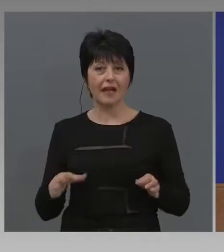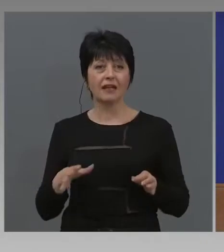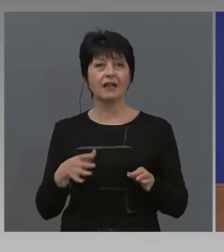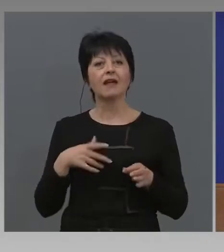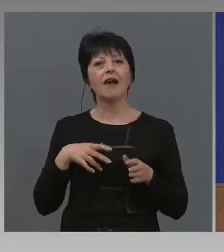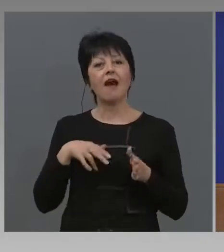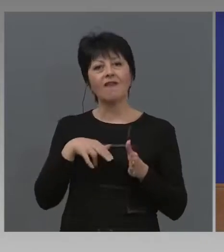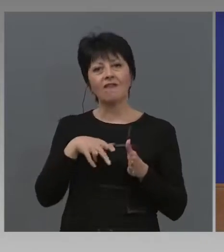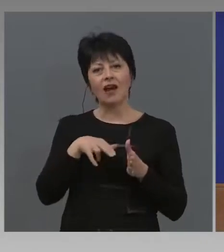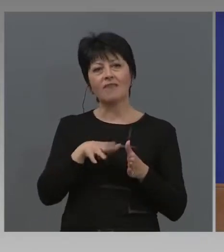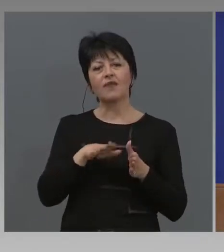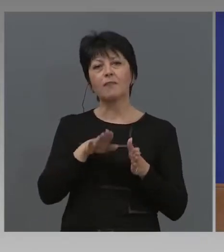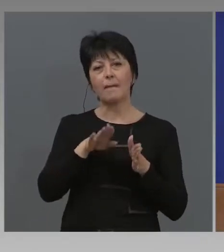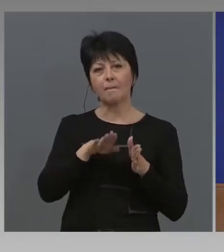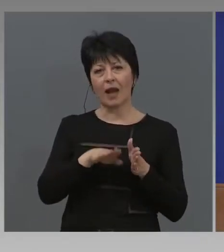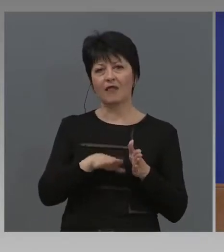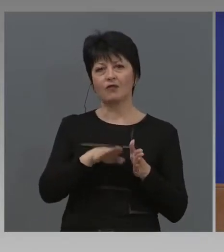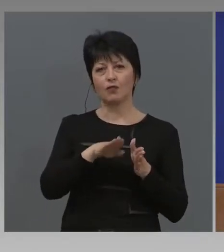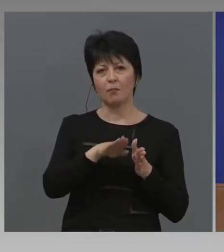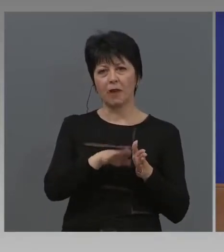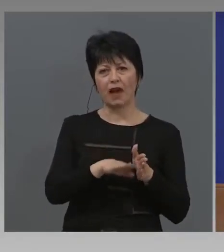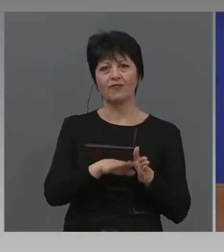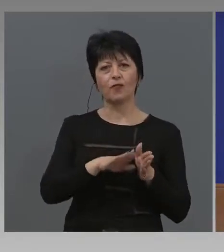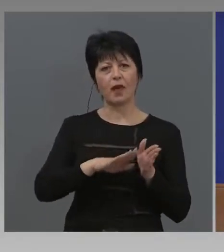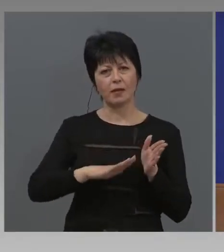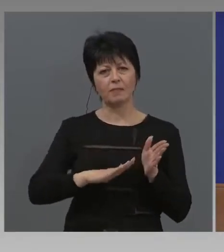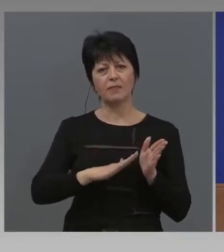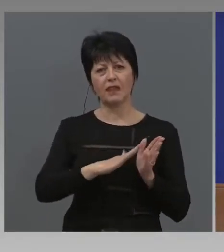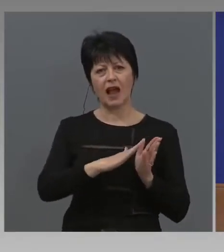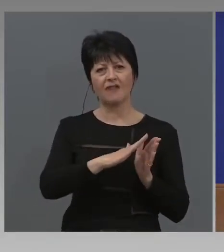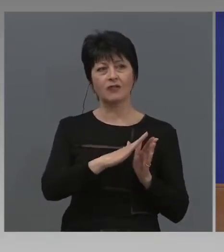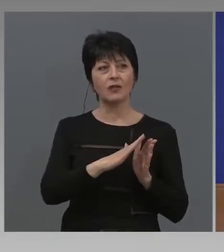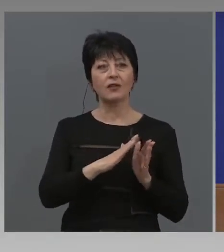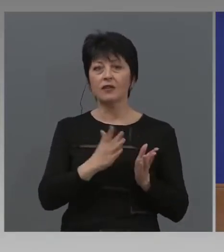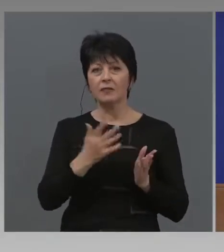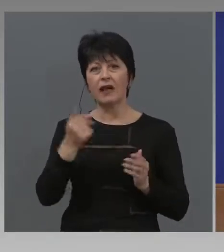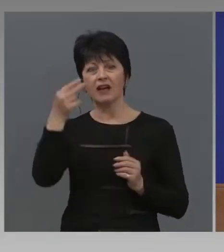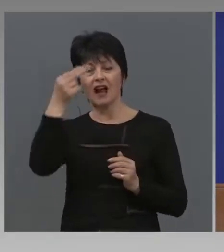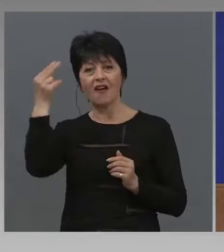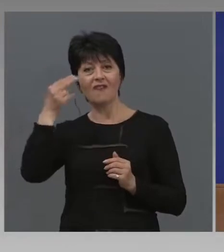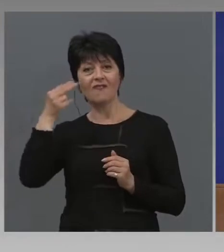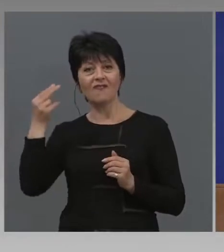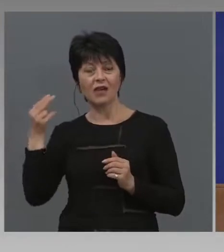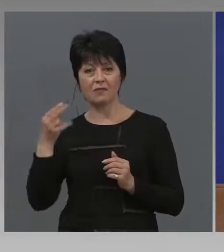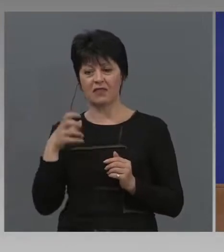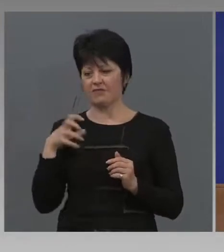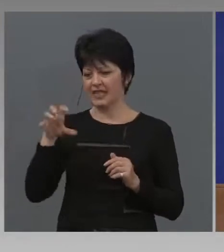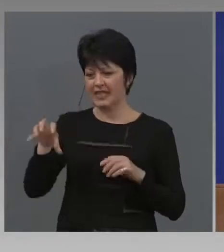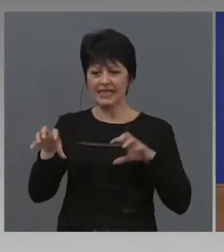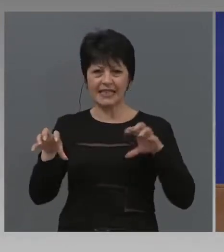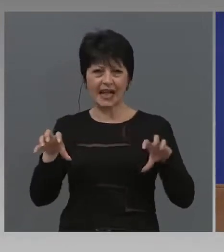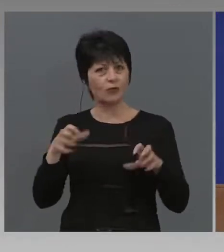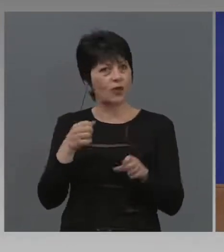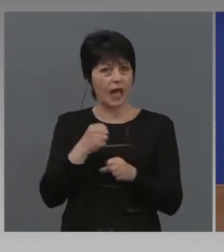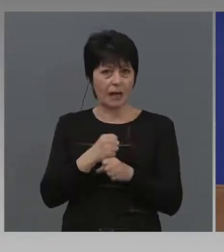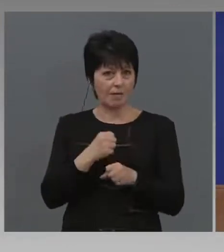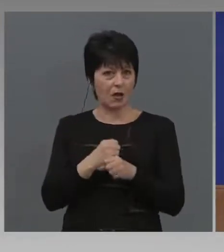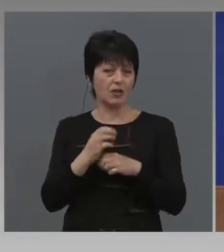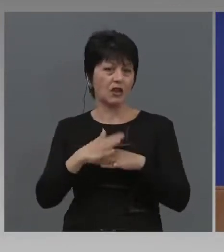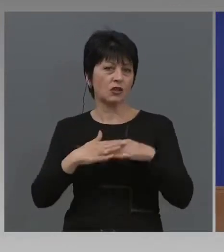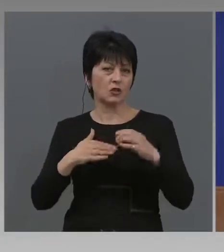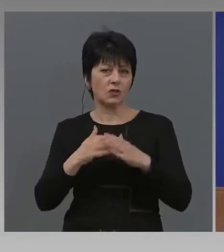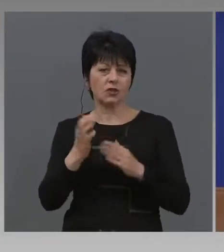плавно. Много работа, много фирми, пък работят. Много сектори, селско стопас, строителство,